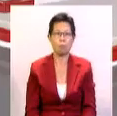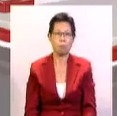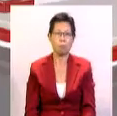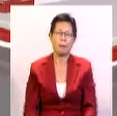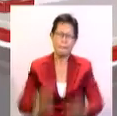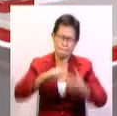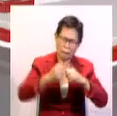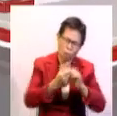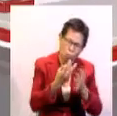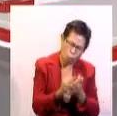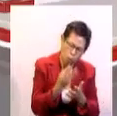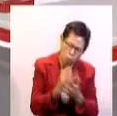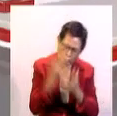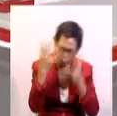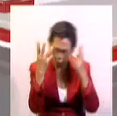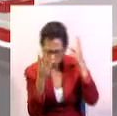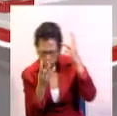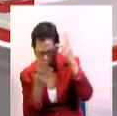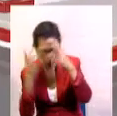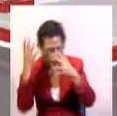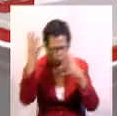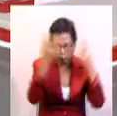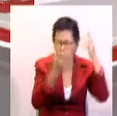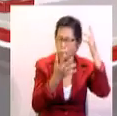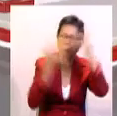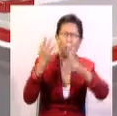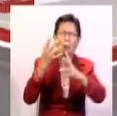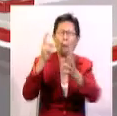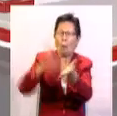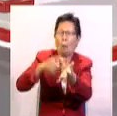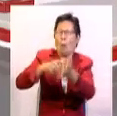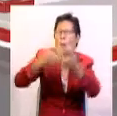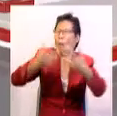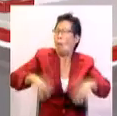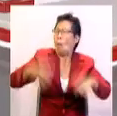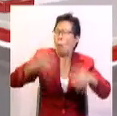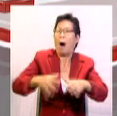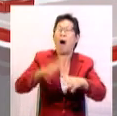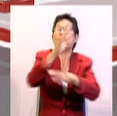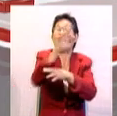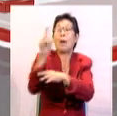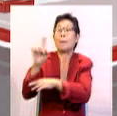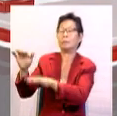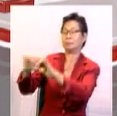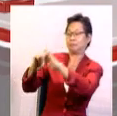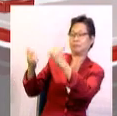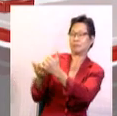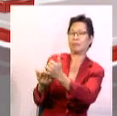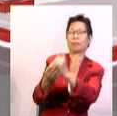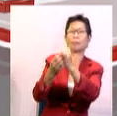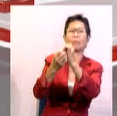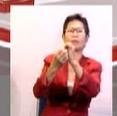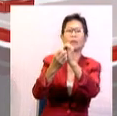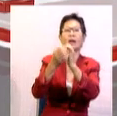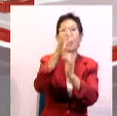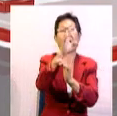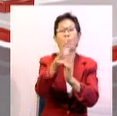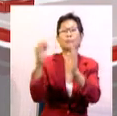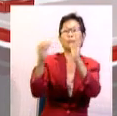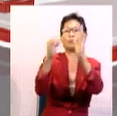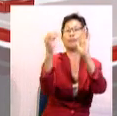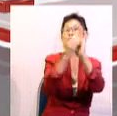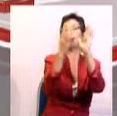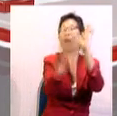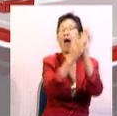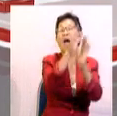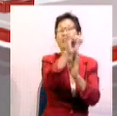Masalah kewangan yang meruncing serta keberhutangan tinggi yang dialami Felda bermula selepas agensi itu menyenaraikan Felda Global Ventures Berhad